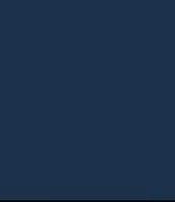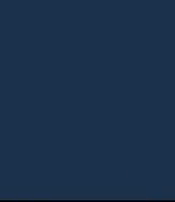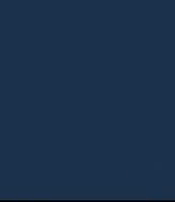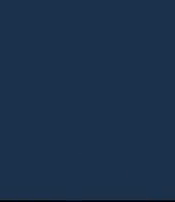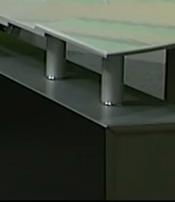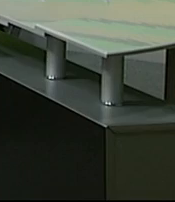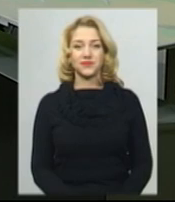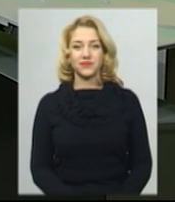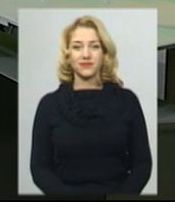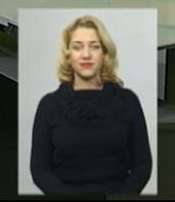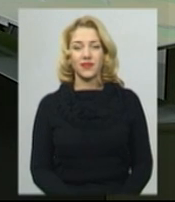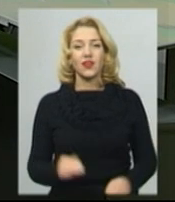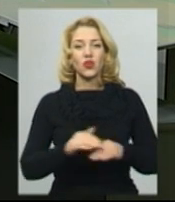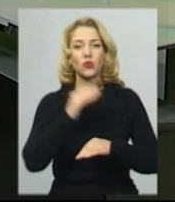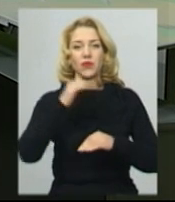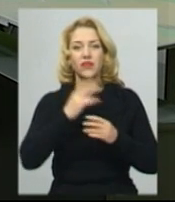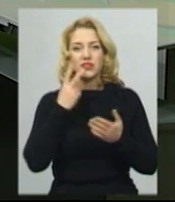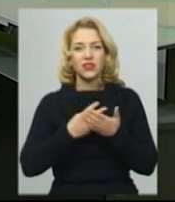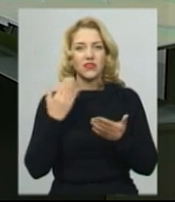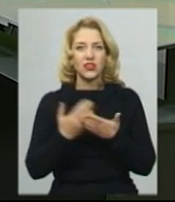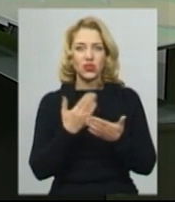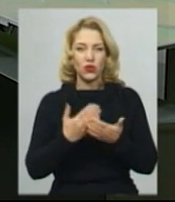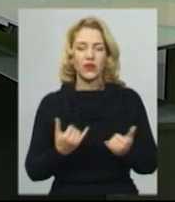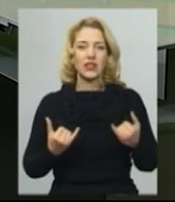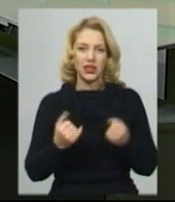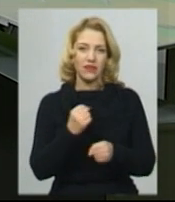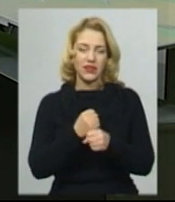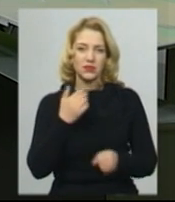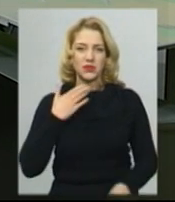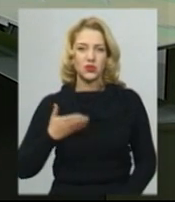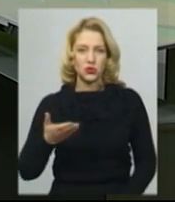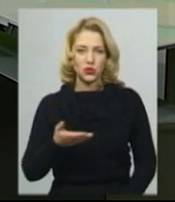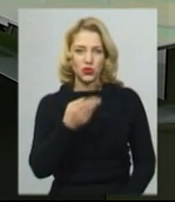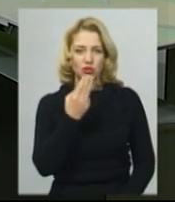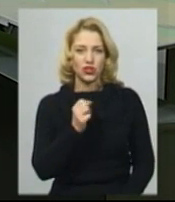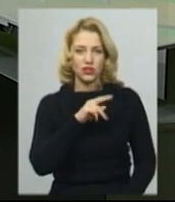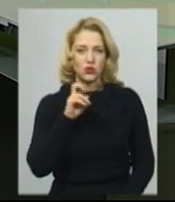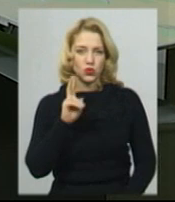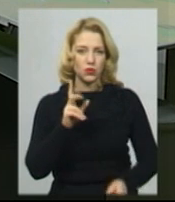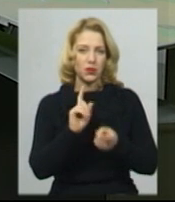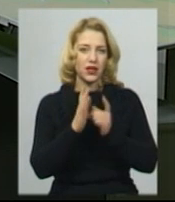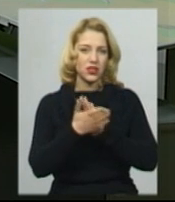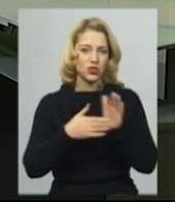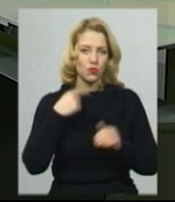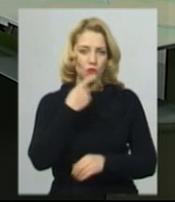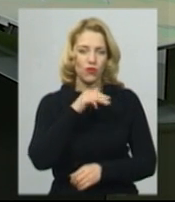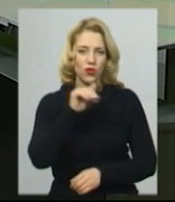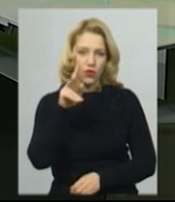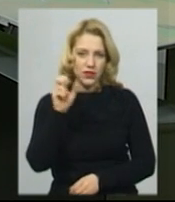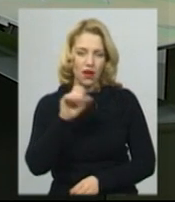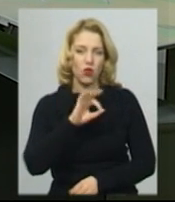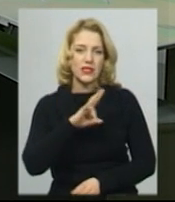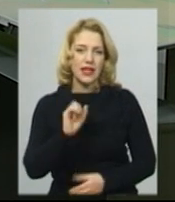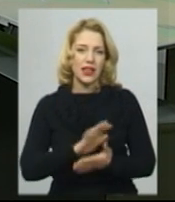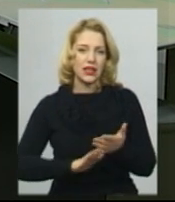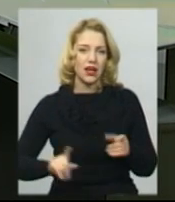Музика Добрий вечір, ви дивитесь новини. У студії для вас працюють ведуча Катерина Шевчук, на жесту мову перекладає Оксана Фіновська.